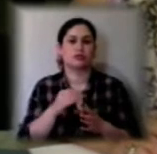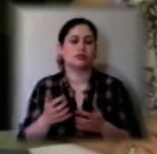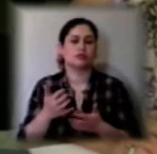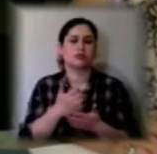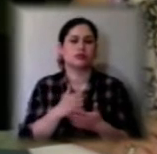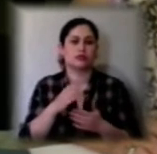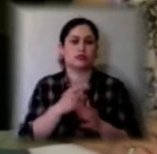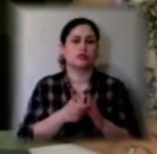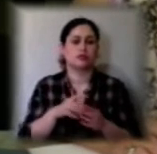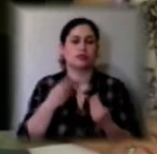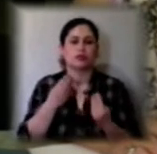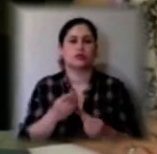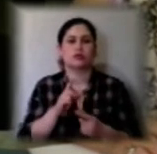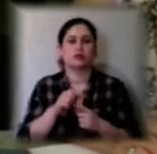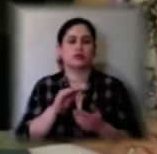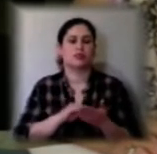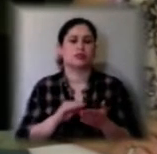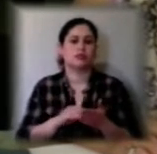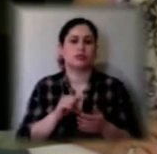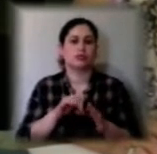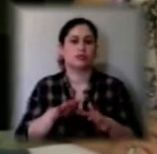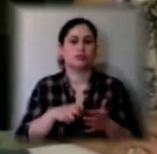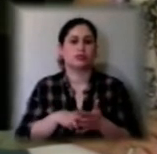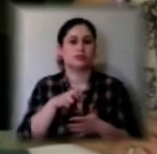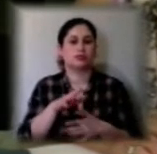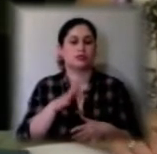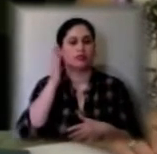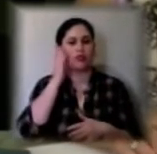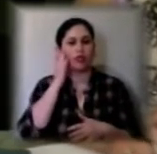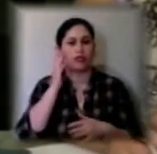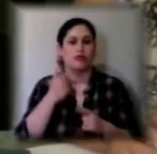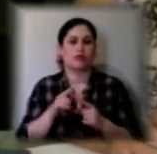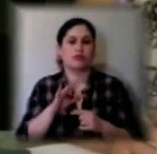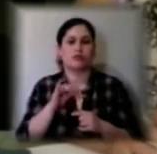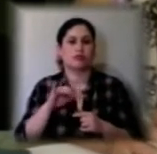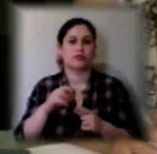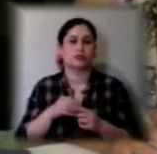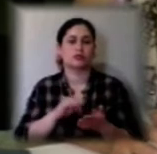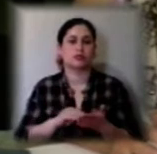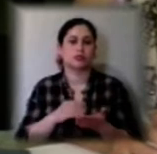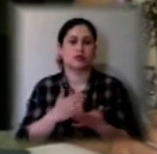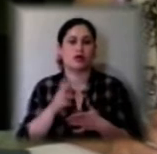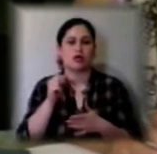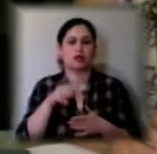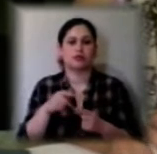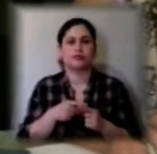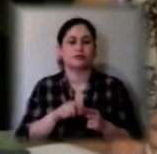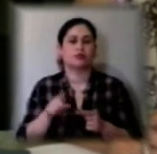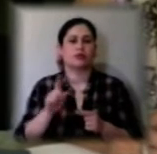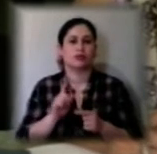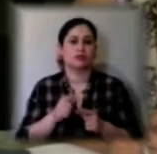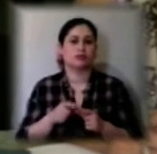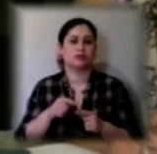відповідну, зараз передатували листану міського голову з пропозиціями, відповідний складений акт для того, щоб можна було